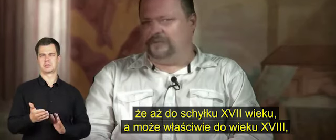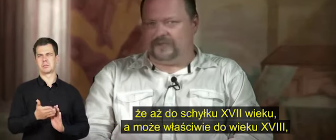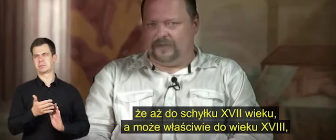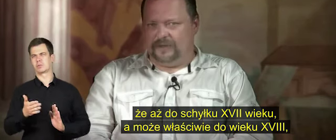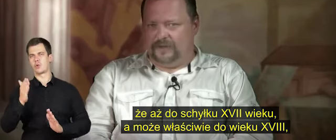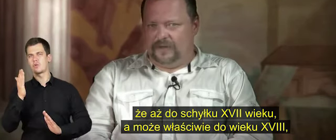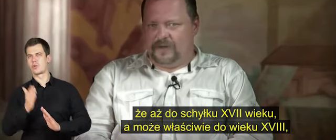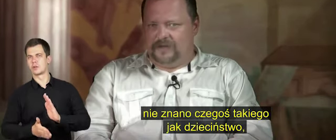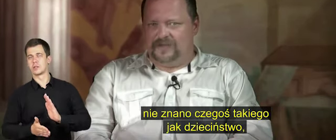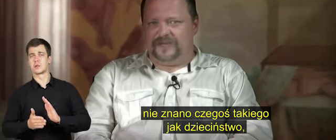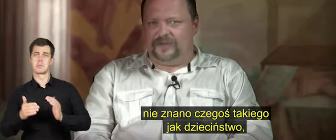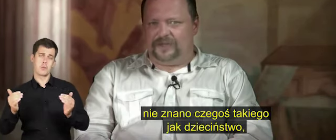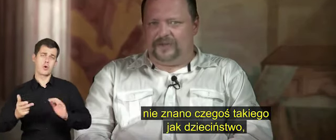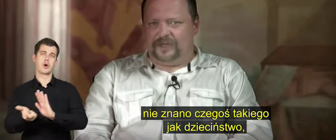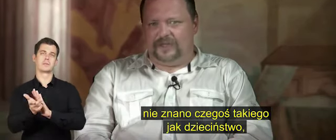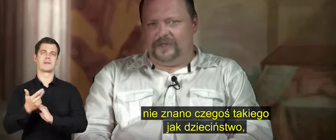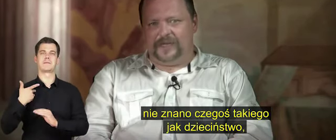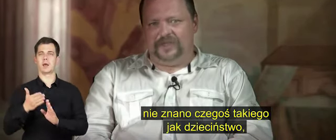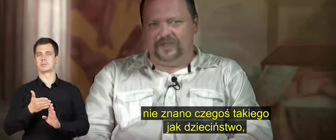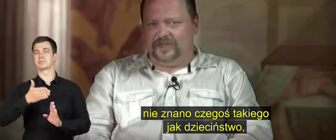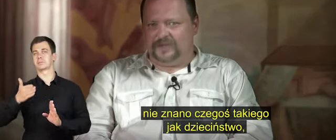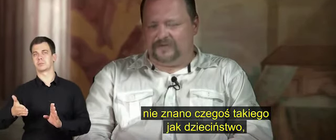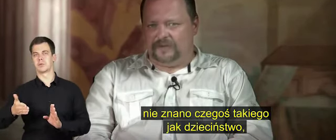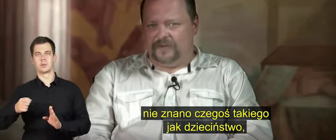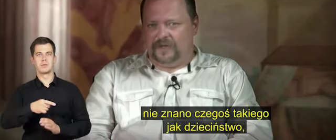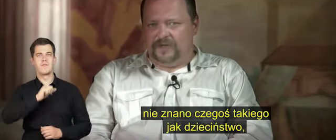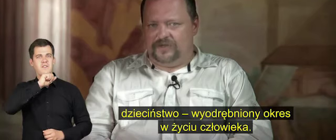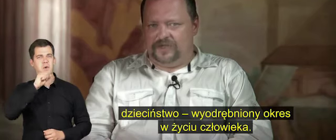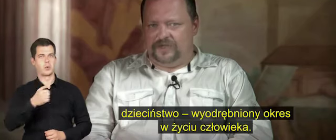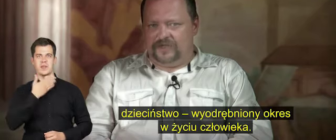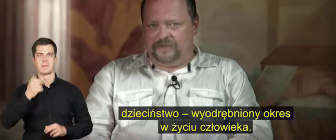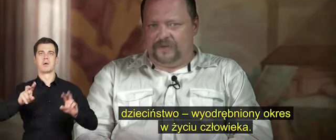wieku XVIII, nie znano czegoś takiego jak dzieciństwo.